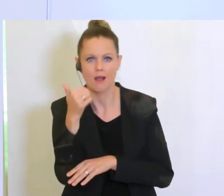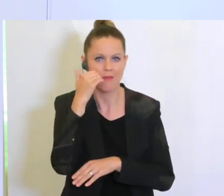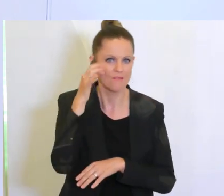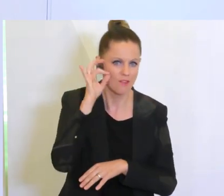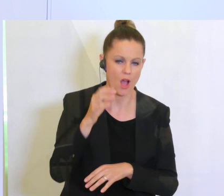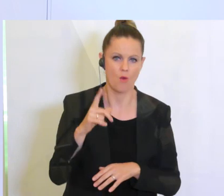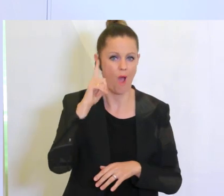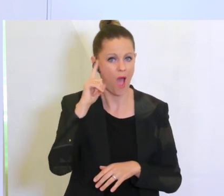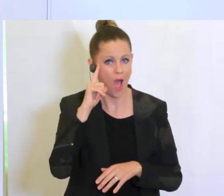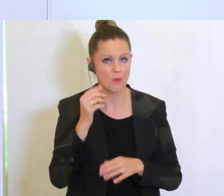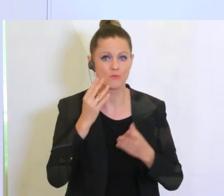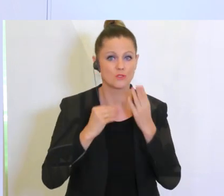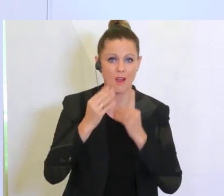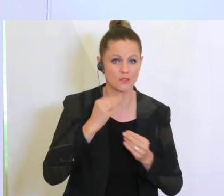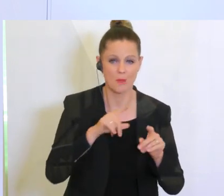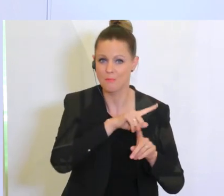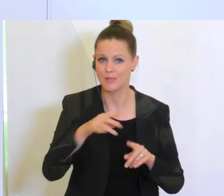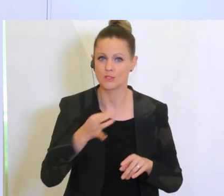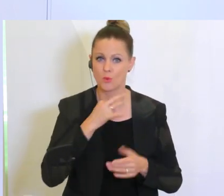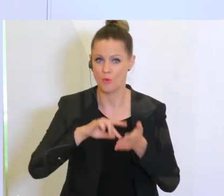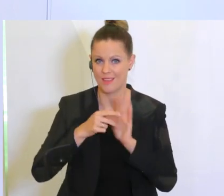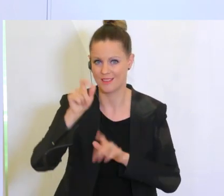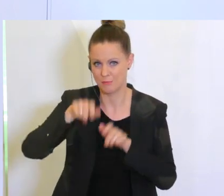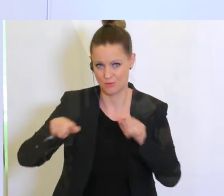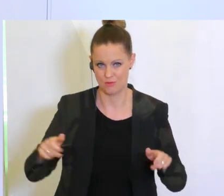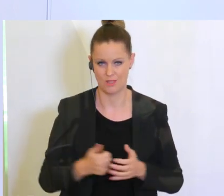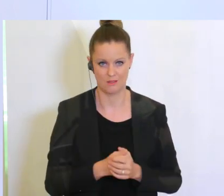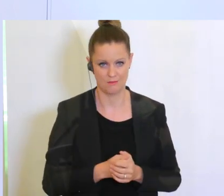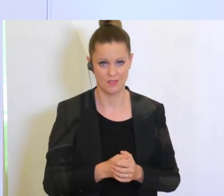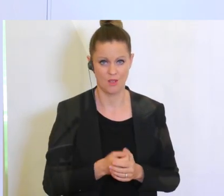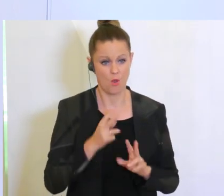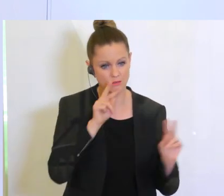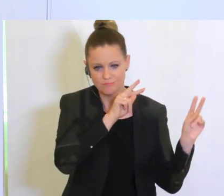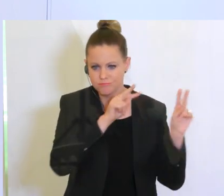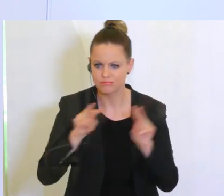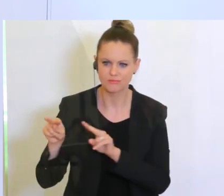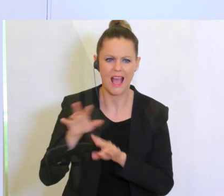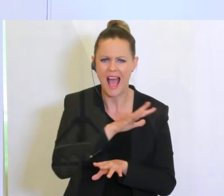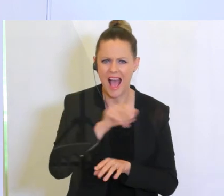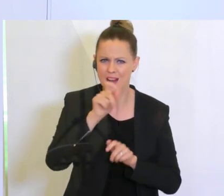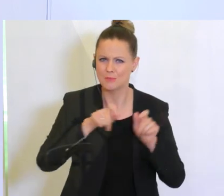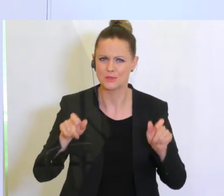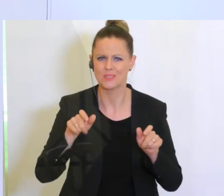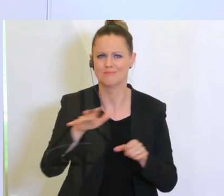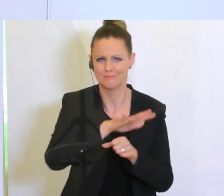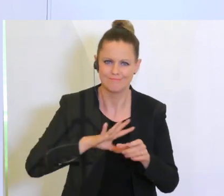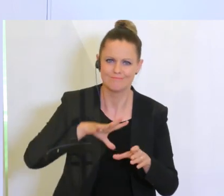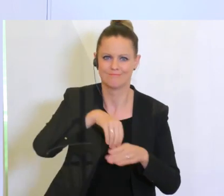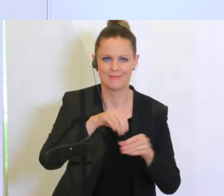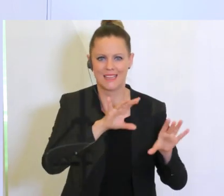Hauptdarsteller bis zum Tontechniker. Unser Blick richtet sich auf alle, die in dieser Branche